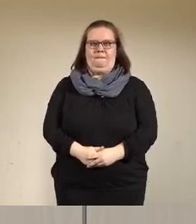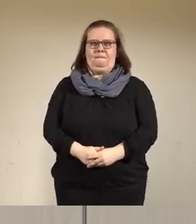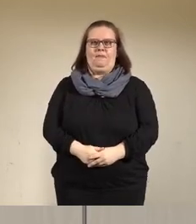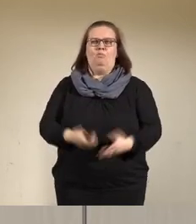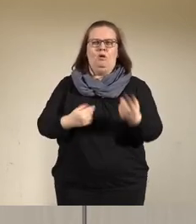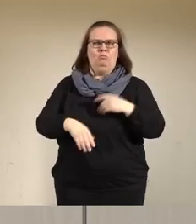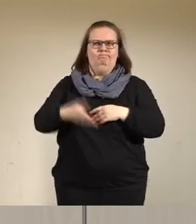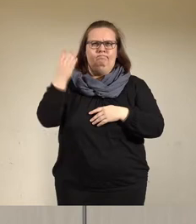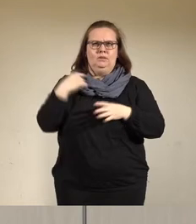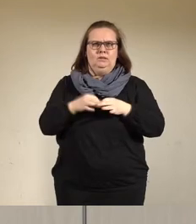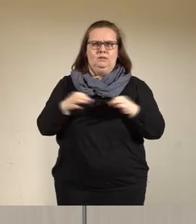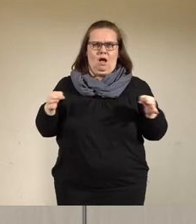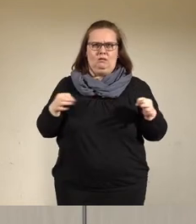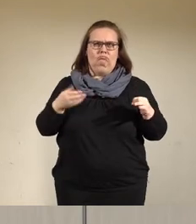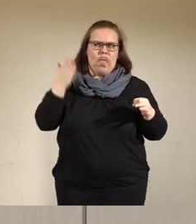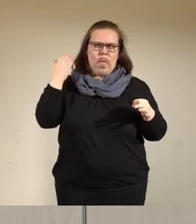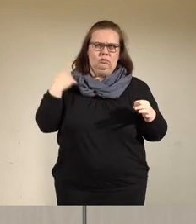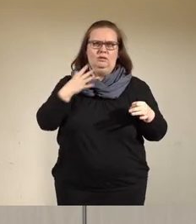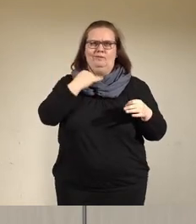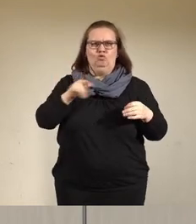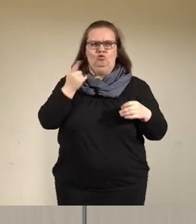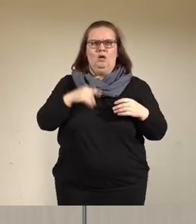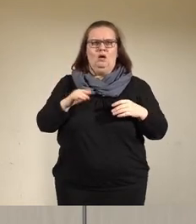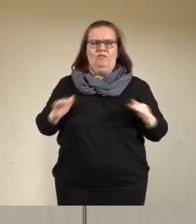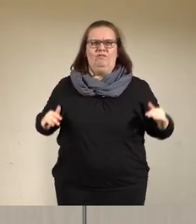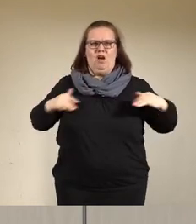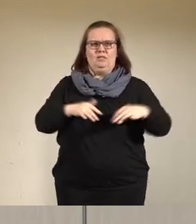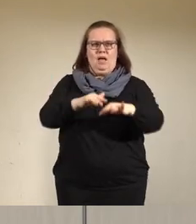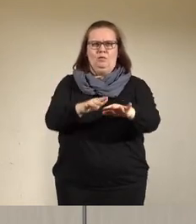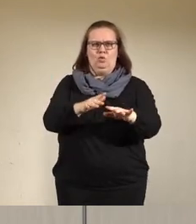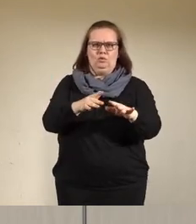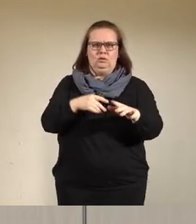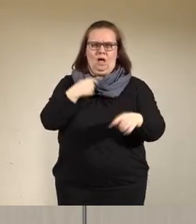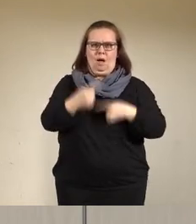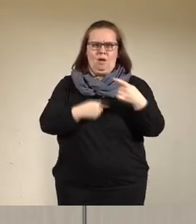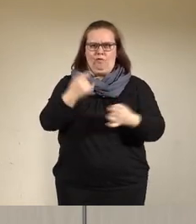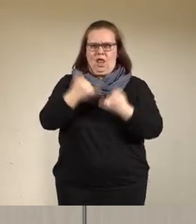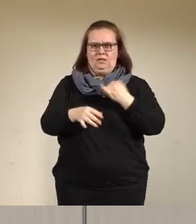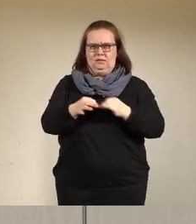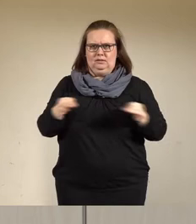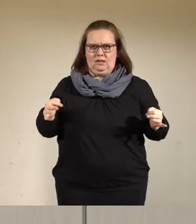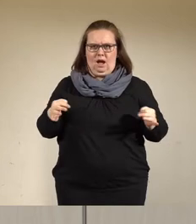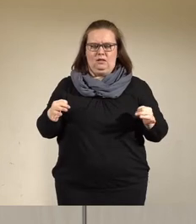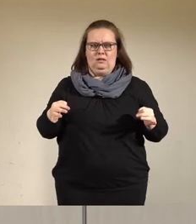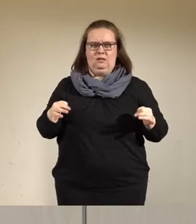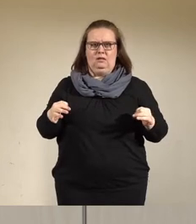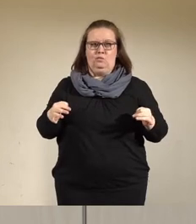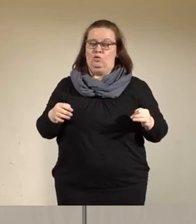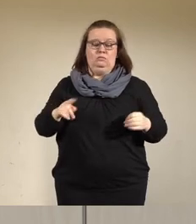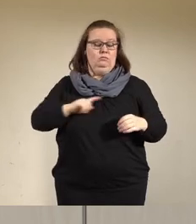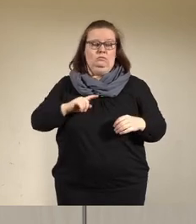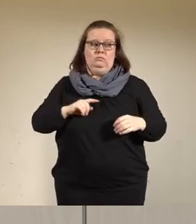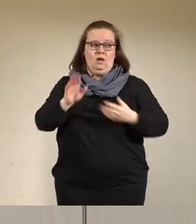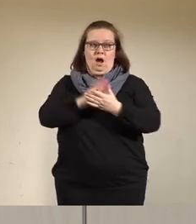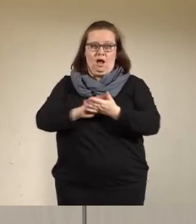paar Tage zurückliegt, will ich noch einmal auf das Versammlungsgeschehen der letzten Tage eingehen. Wir haben uns die Entscheidung nicht leicht